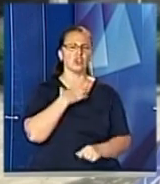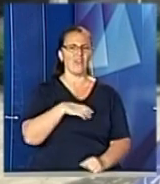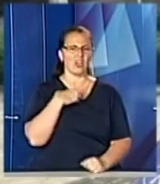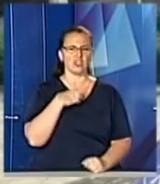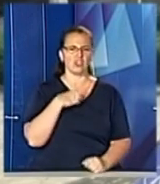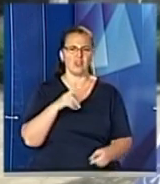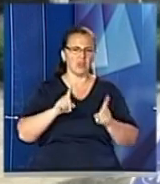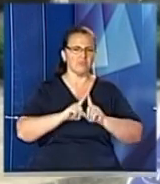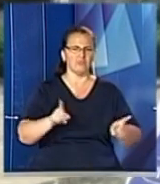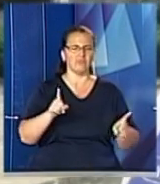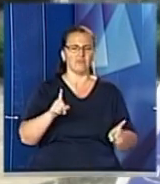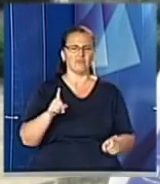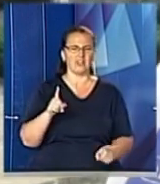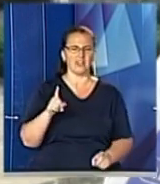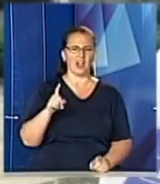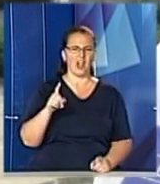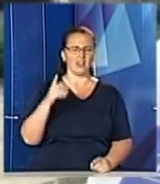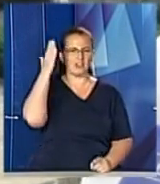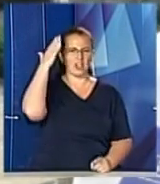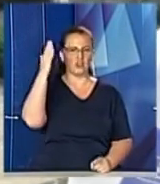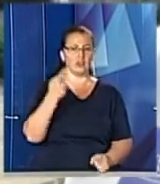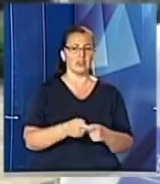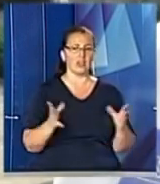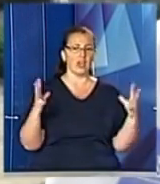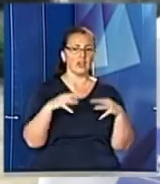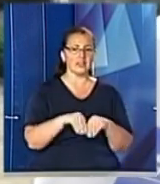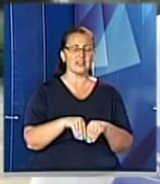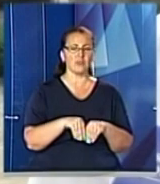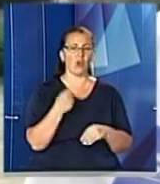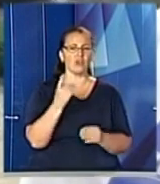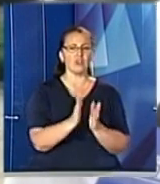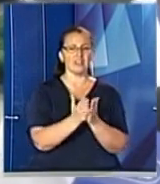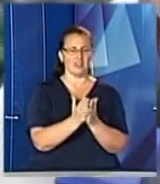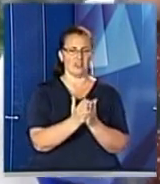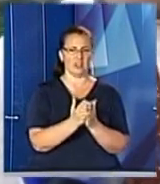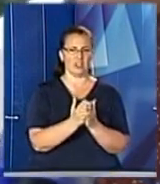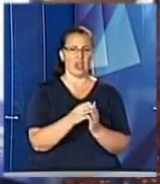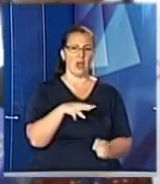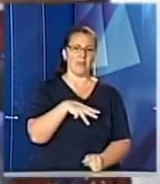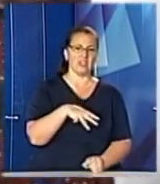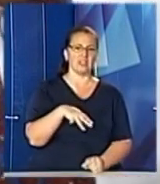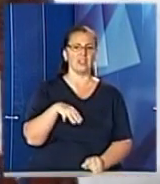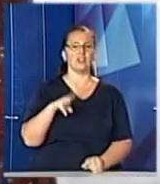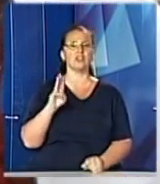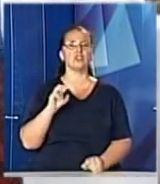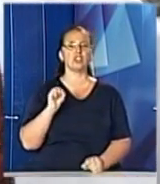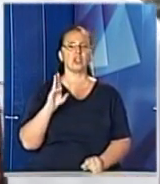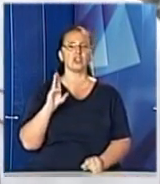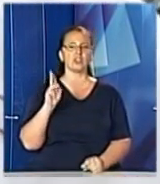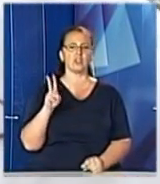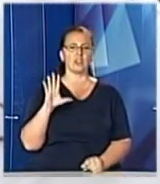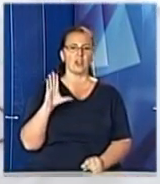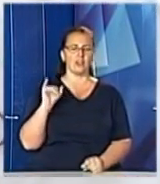геніальна. Ось вона зібрана фактично у цій одній книзі, яку я взяв спеціально показати. Маркіян Шашкевич, до речі, її тут